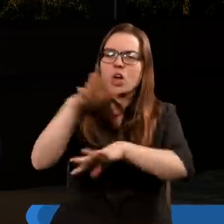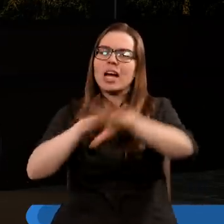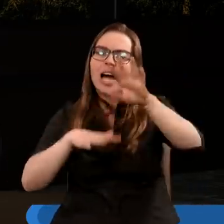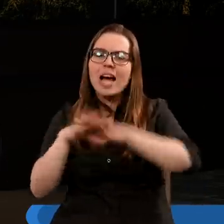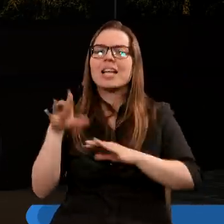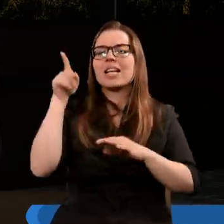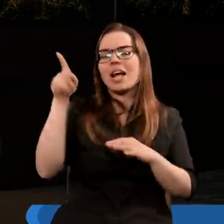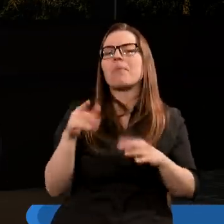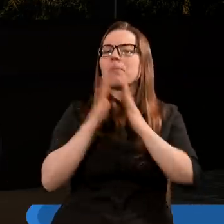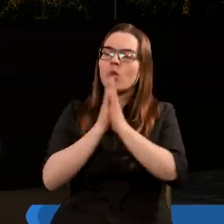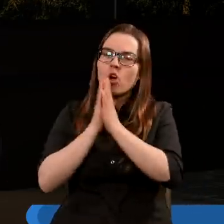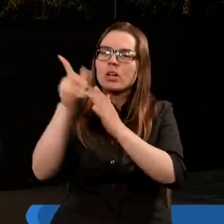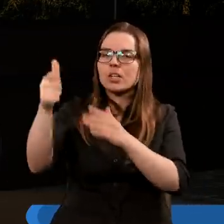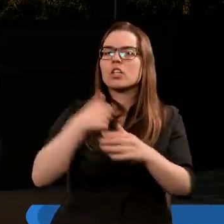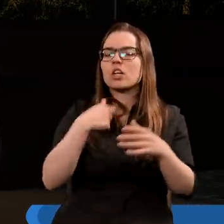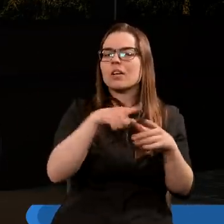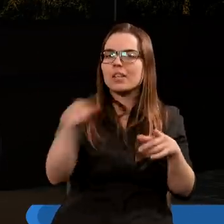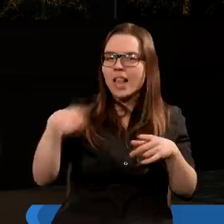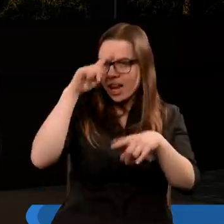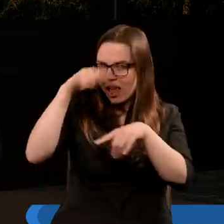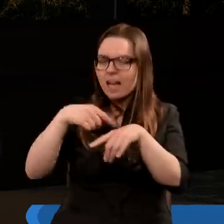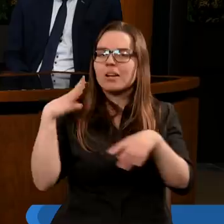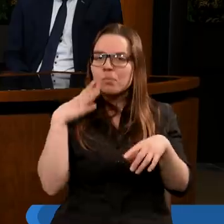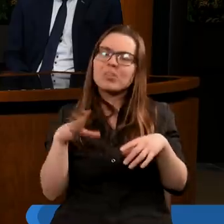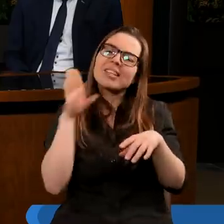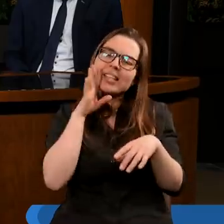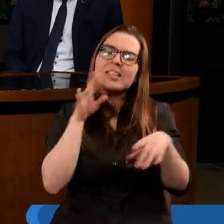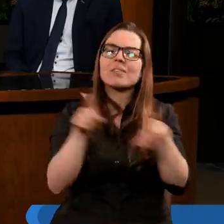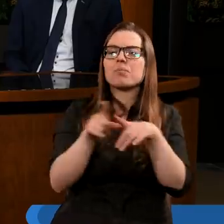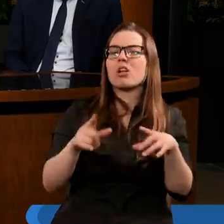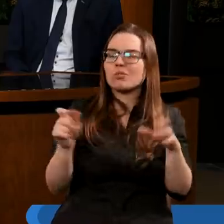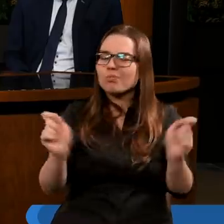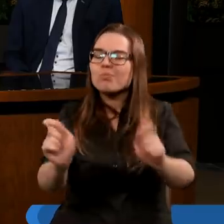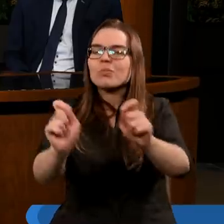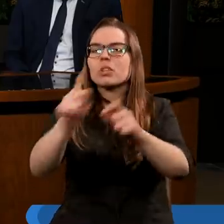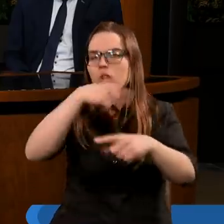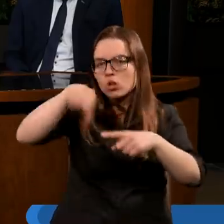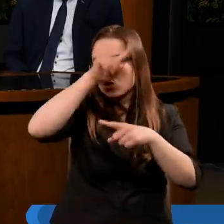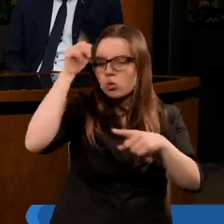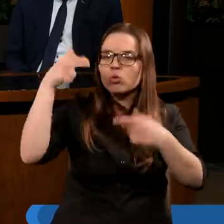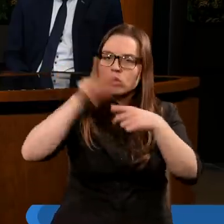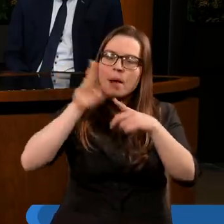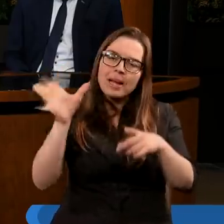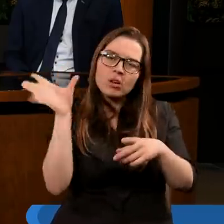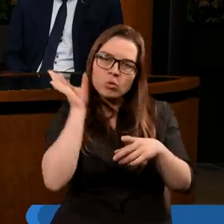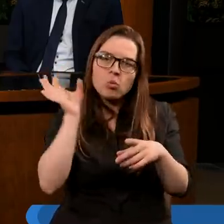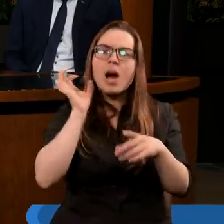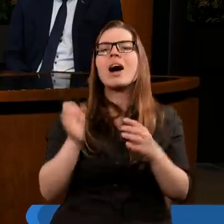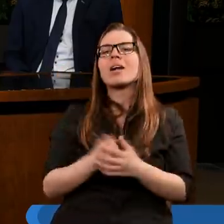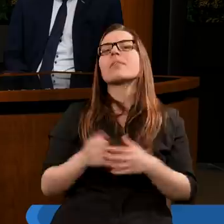ręce. Prosimy, aby również i ta lekcja była takim bodźcem dla tych, którzy będą jej słuchać,